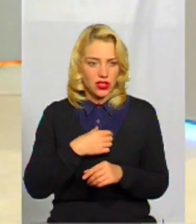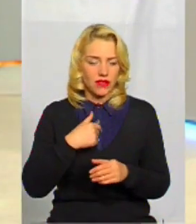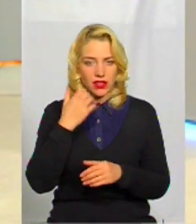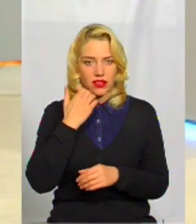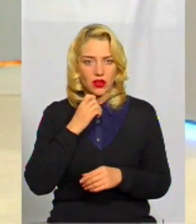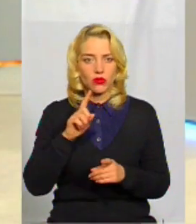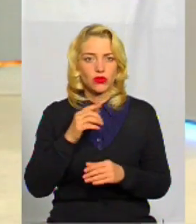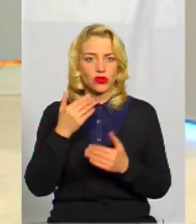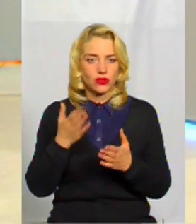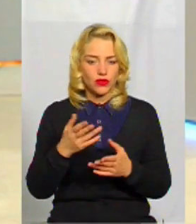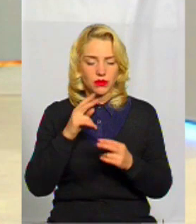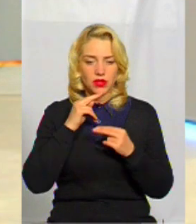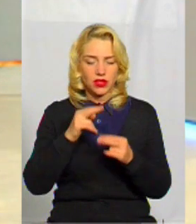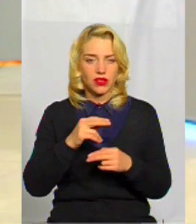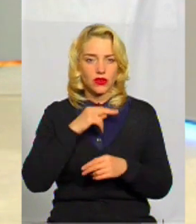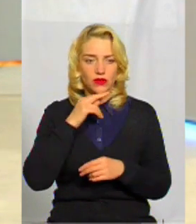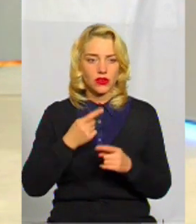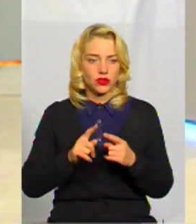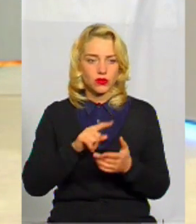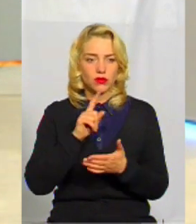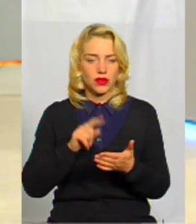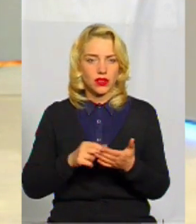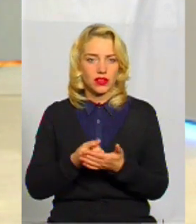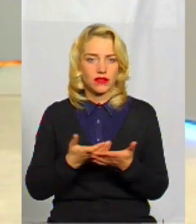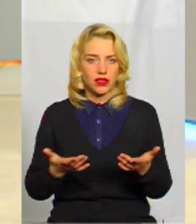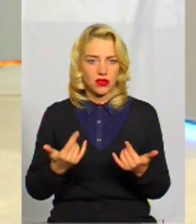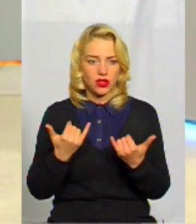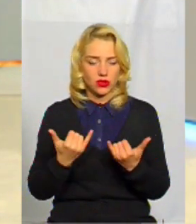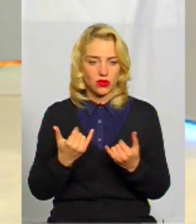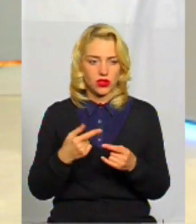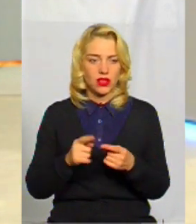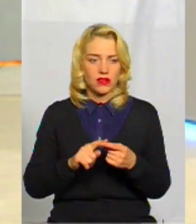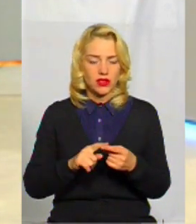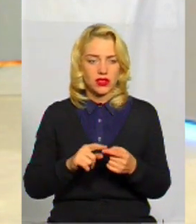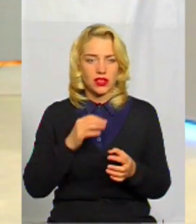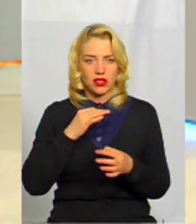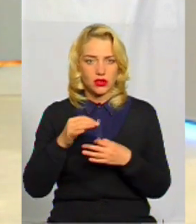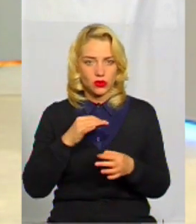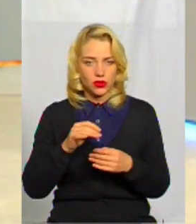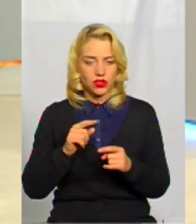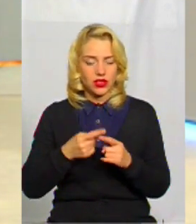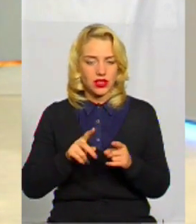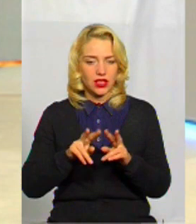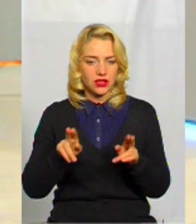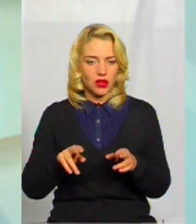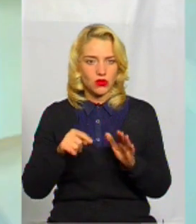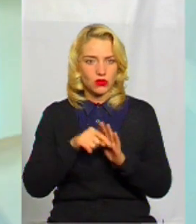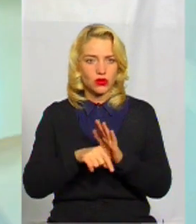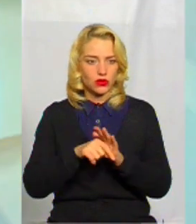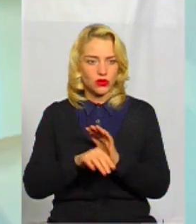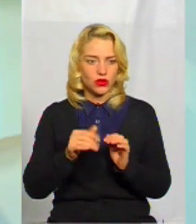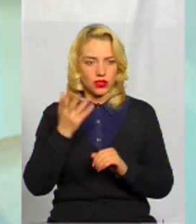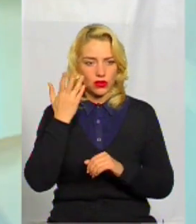дуже дякуємо, що ви приділили увагу цьому питанню, висвятили його сьогодні, наприклад, в цій дискусії. Це так само стосується,